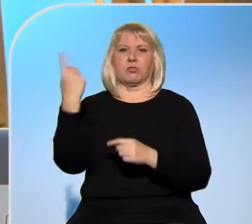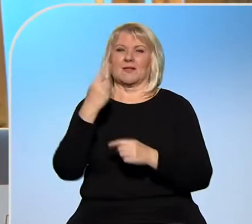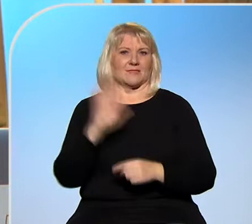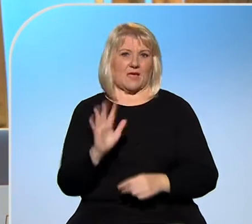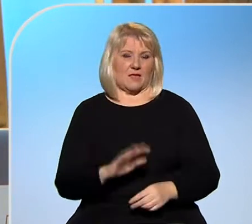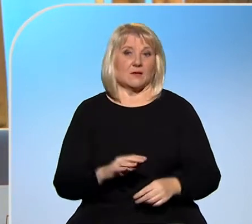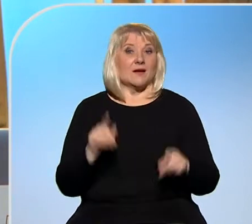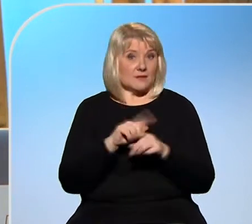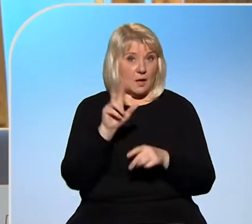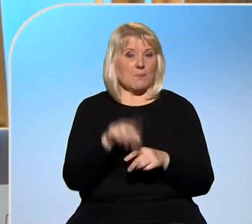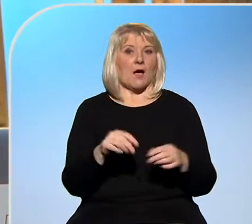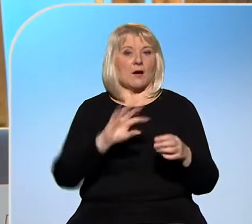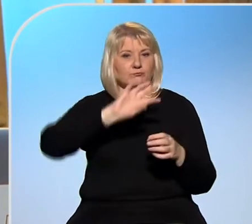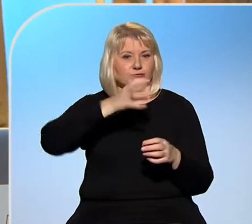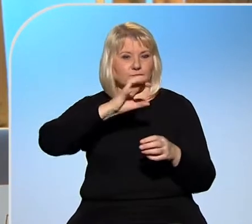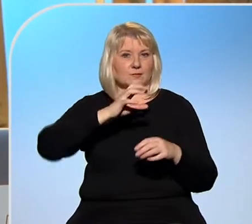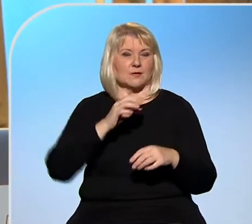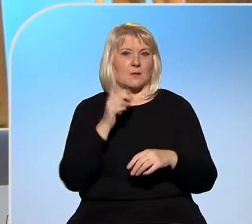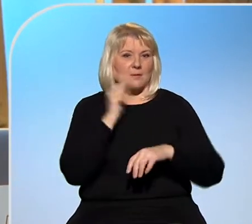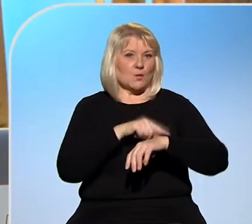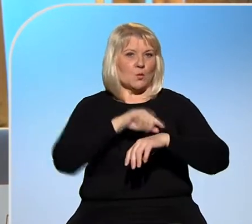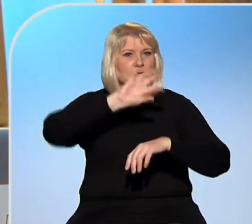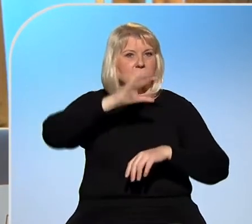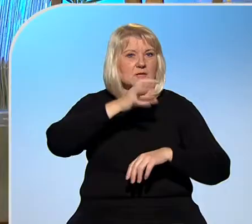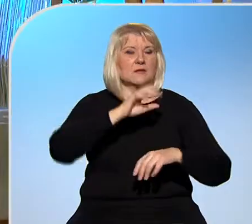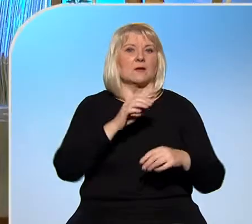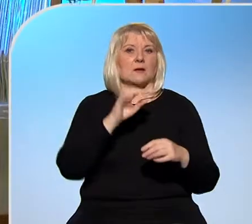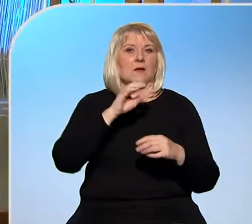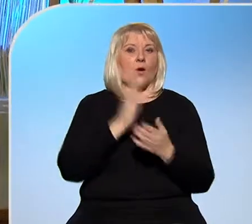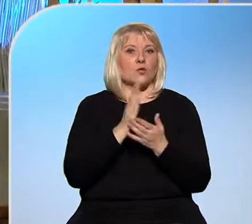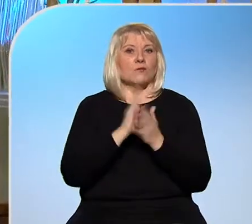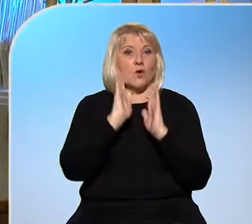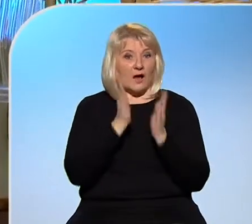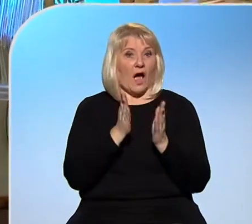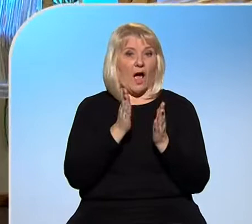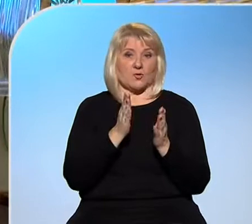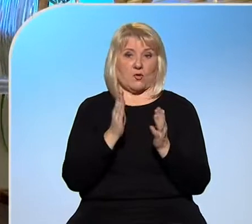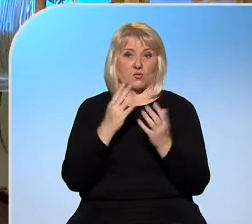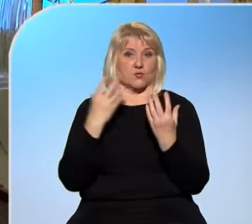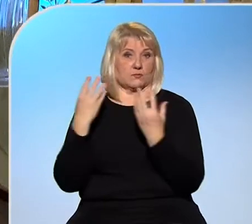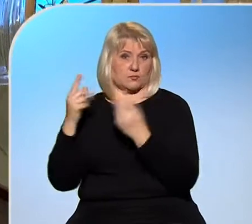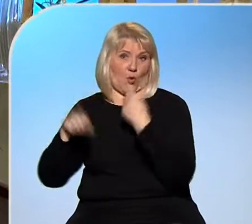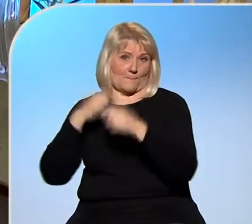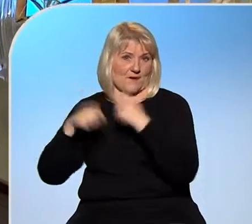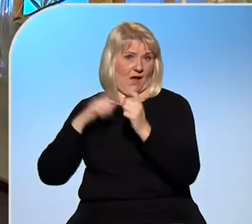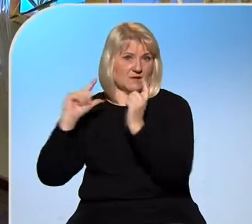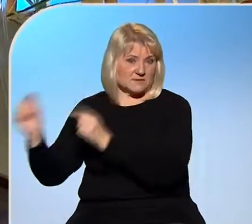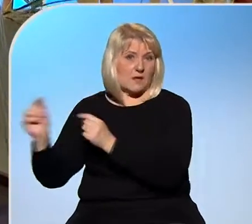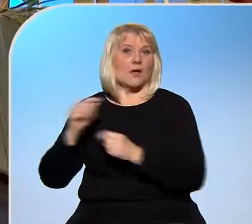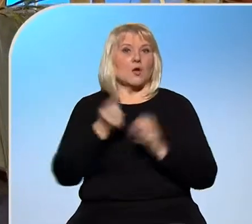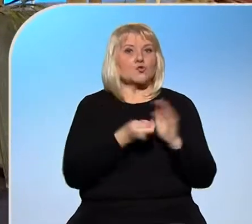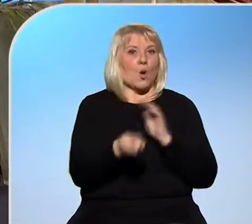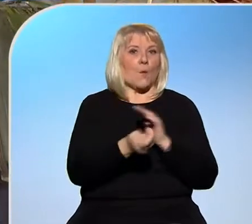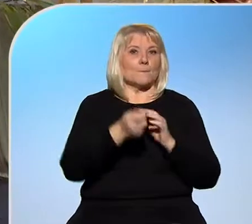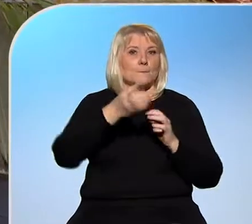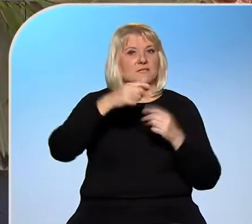termostatů, které dokáží výborně pracovat. Takže pokud rodina opouští ráno domov, lze snížit v podstatě své vytápění na minimum